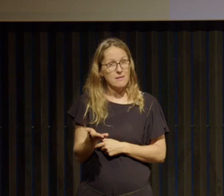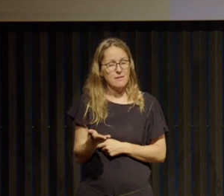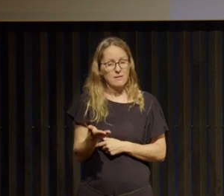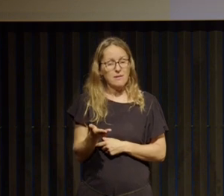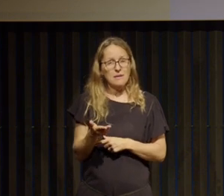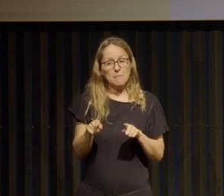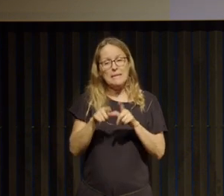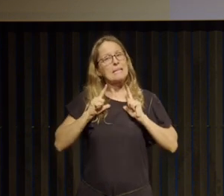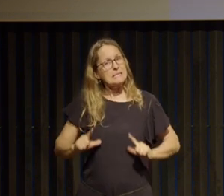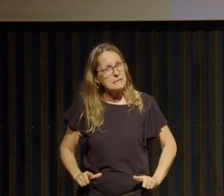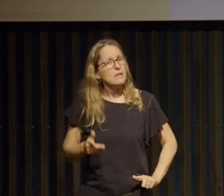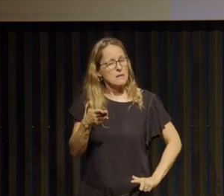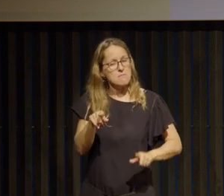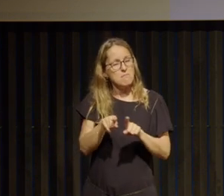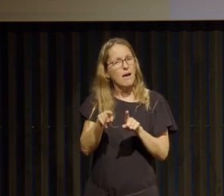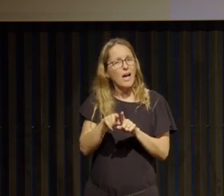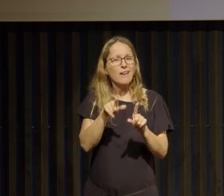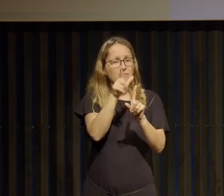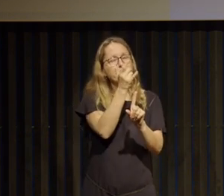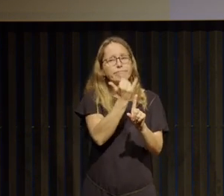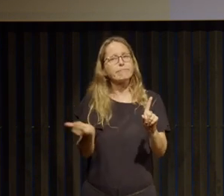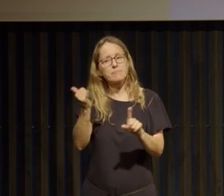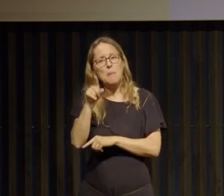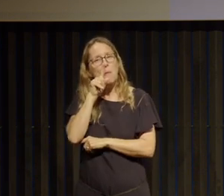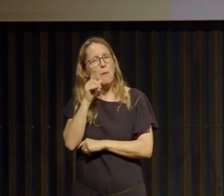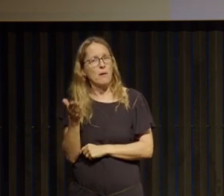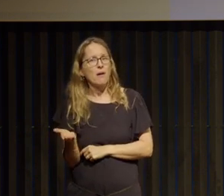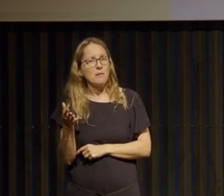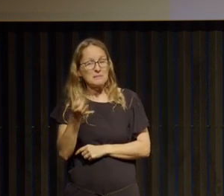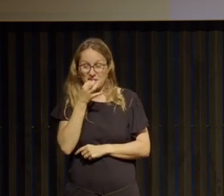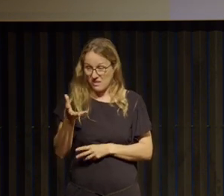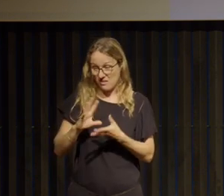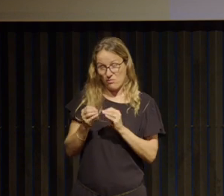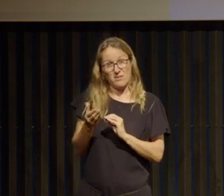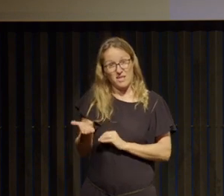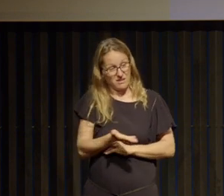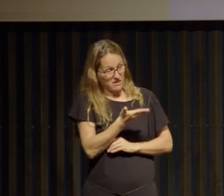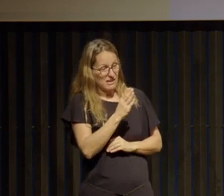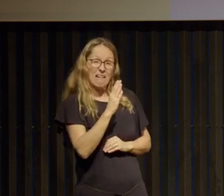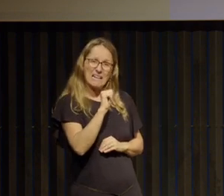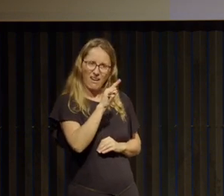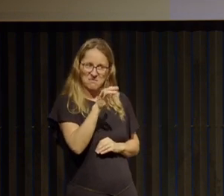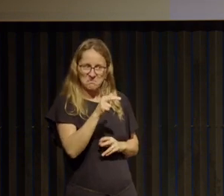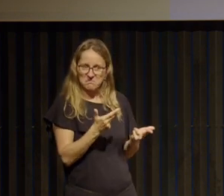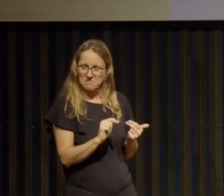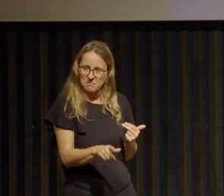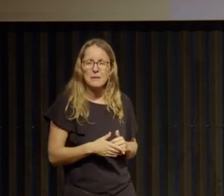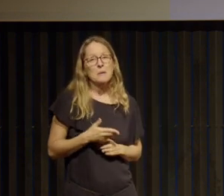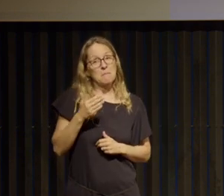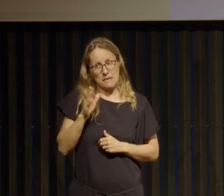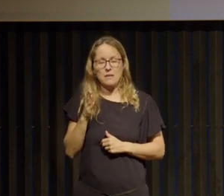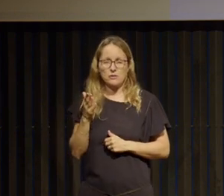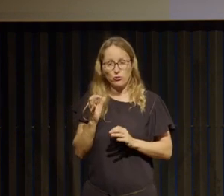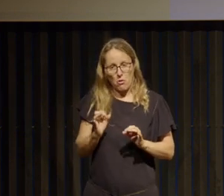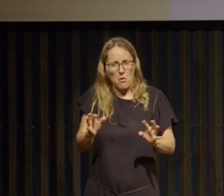le lycée dans lequel j'étais qui a appelé ma mère en lui disant bon là ça va pas il y un problème un problème avec Claire mais il a fallu quand même un petit temps mais c'est